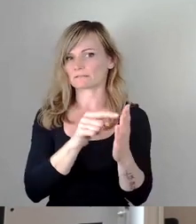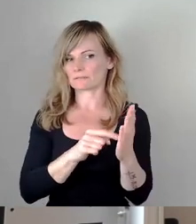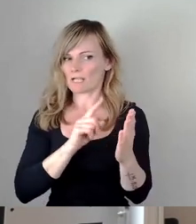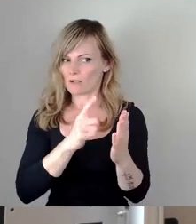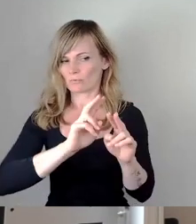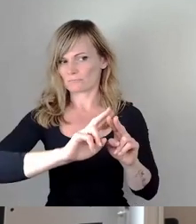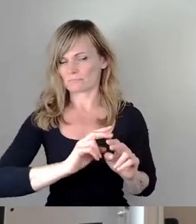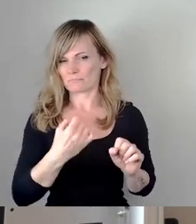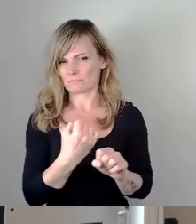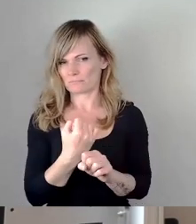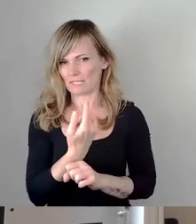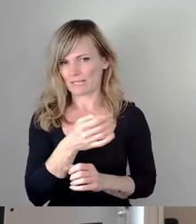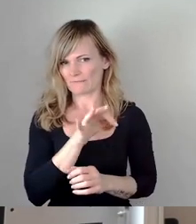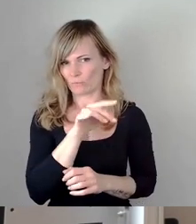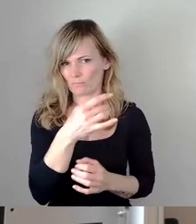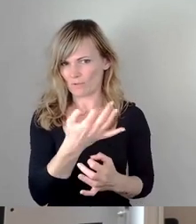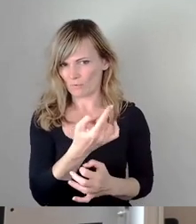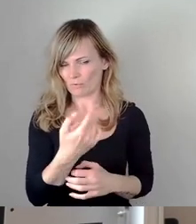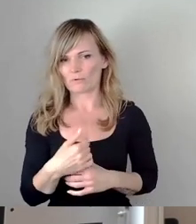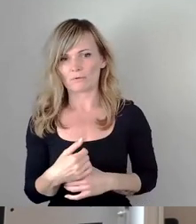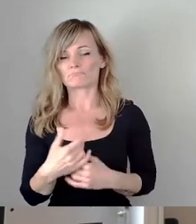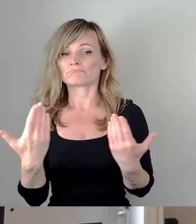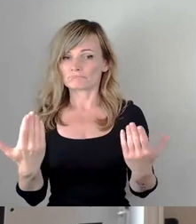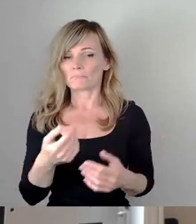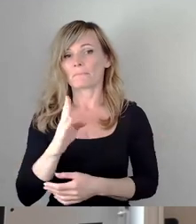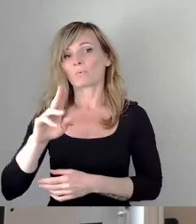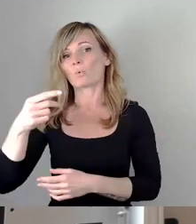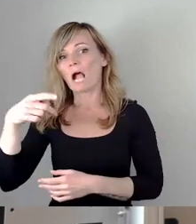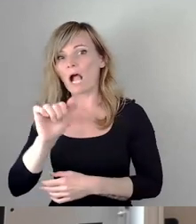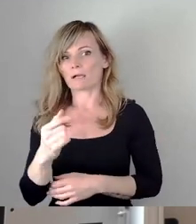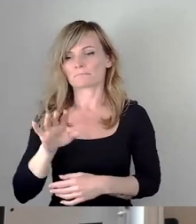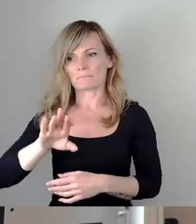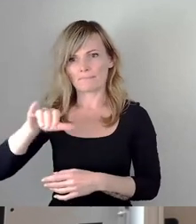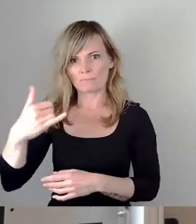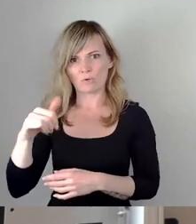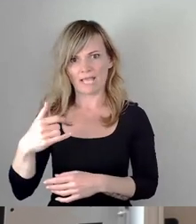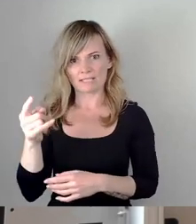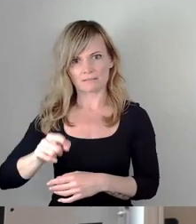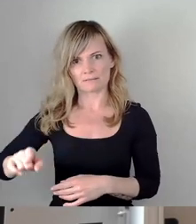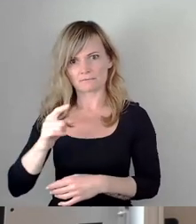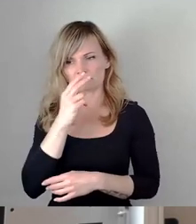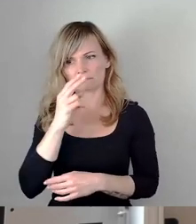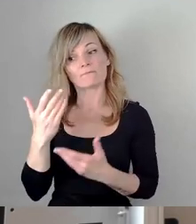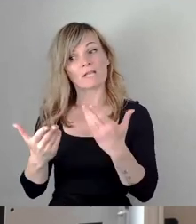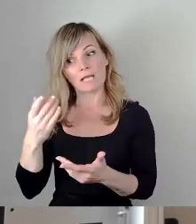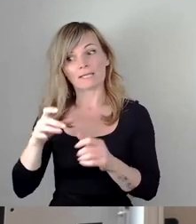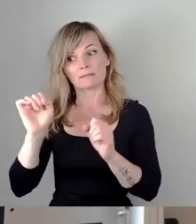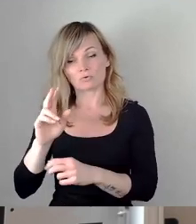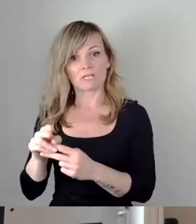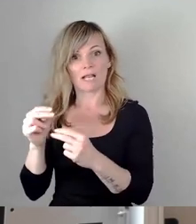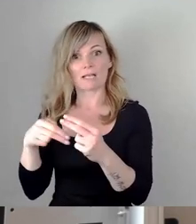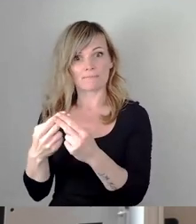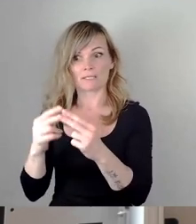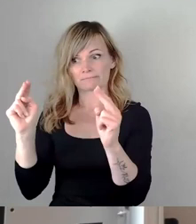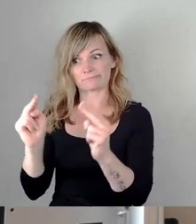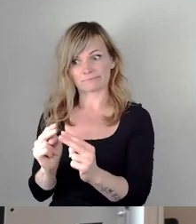gegebenenfalls die Projekte der Buga an die finanziellen Realitäten angepasst werden müssen, denn dass diese